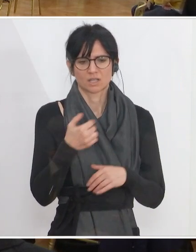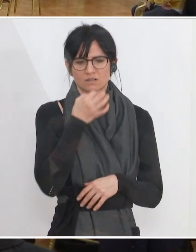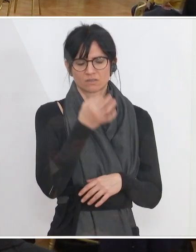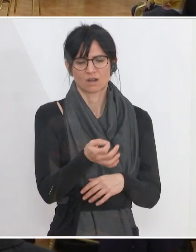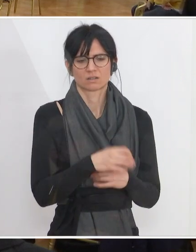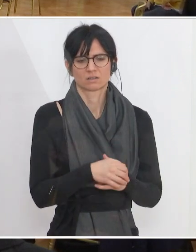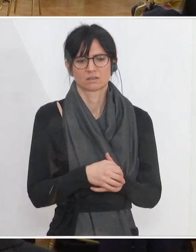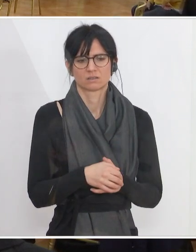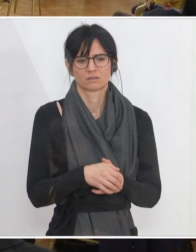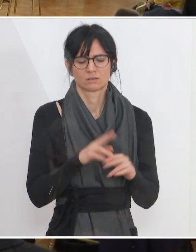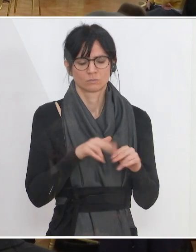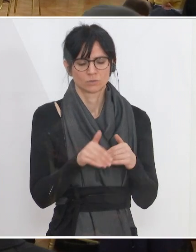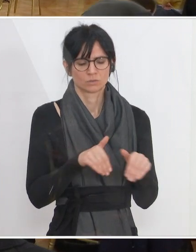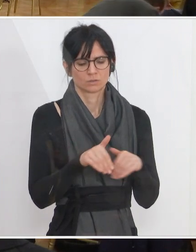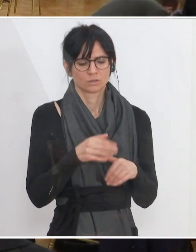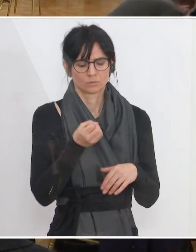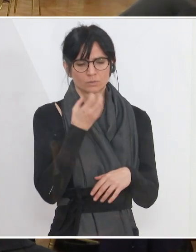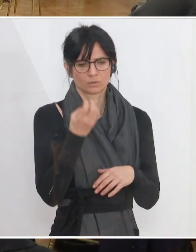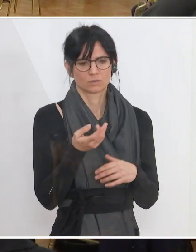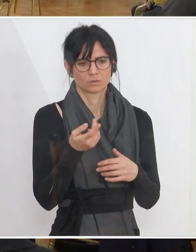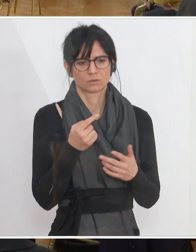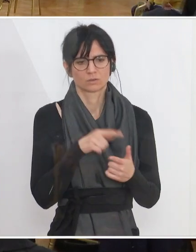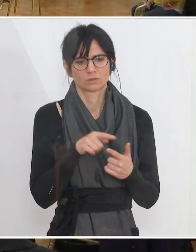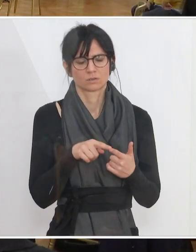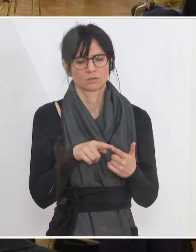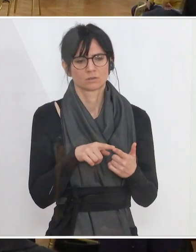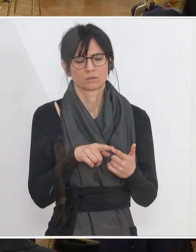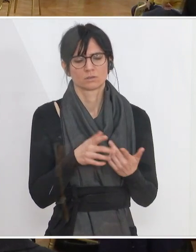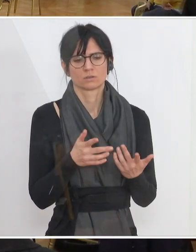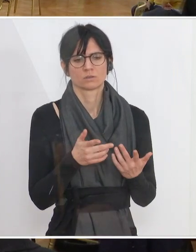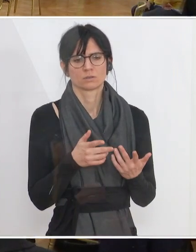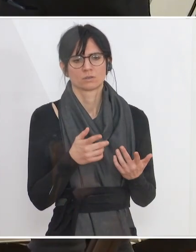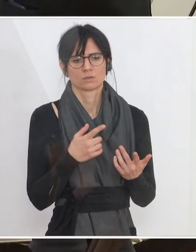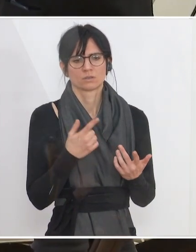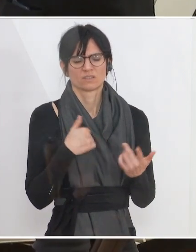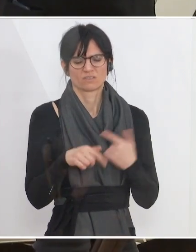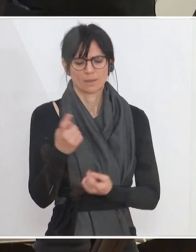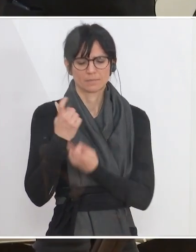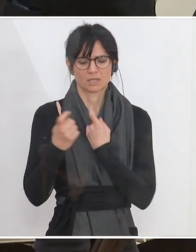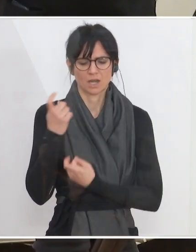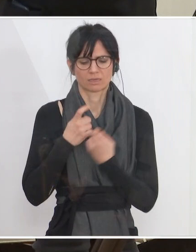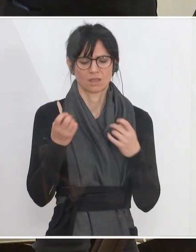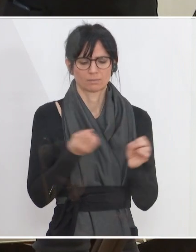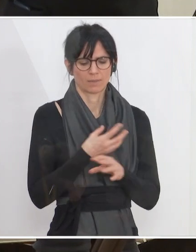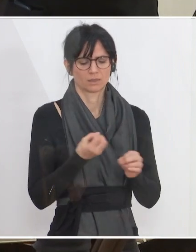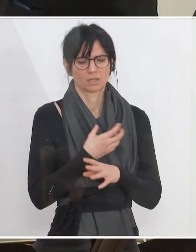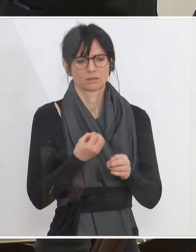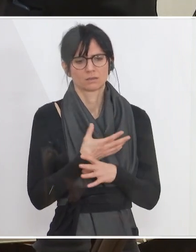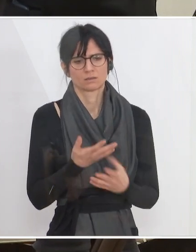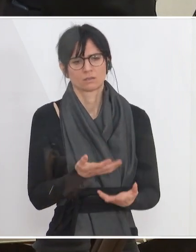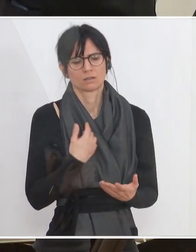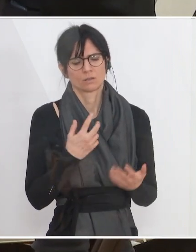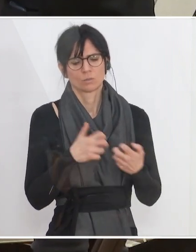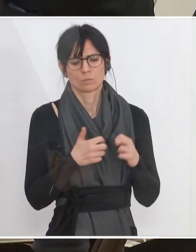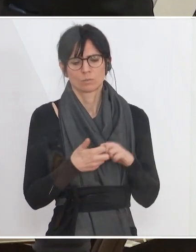Erste Frage zum Bundesminister Blümel. Zwei Fragen. Wir als Migrantenmedien, ja, haben wir